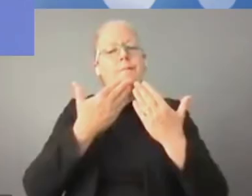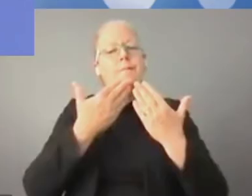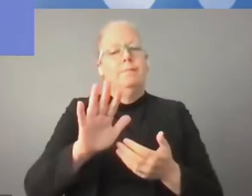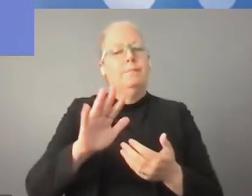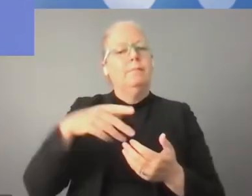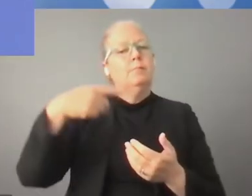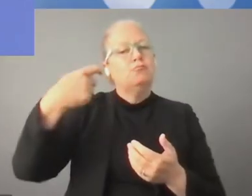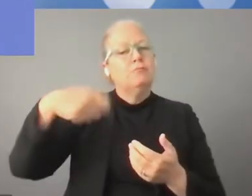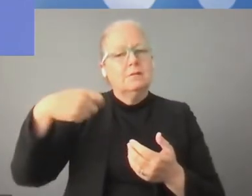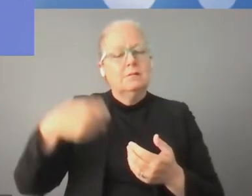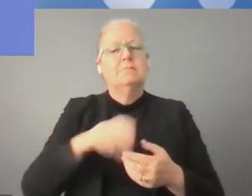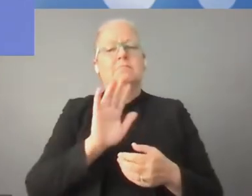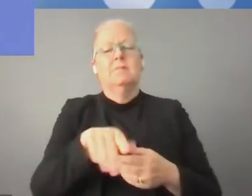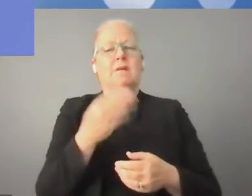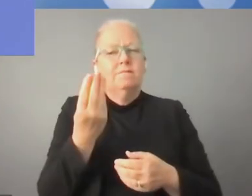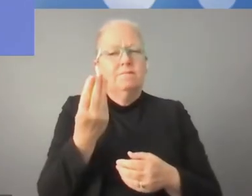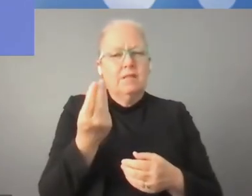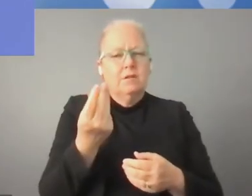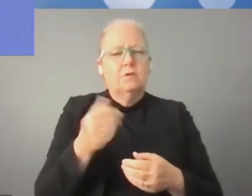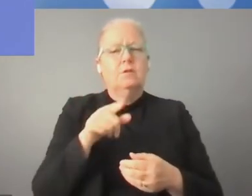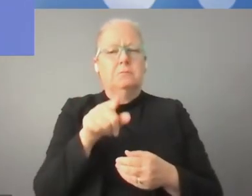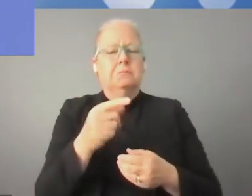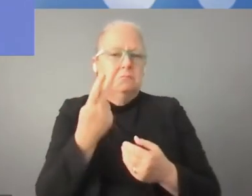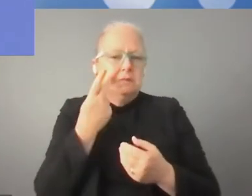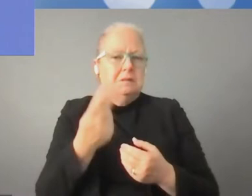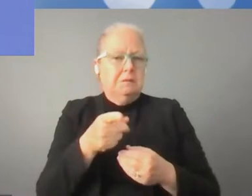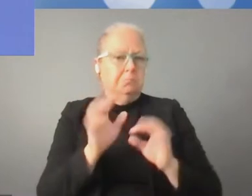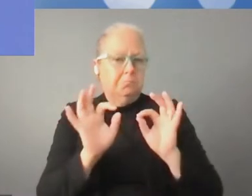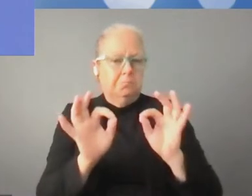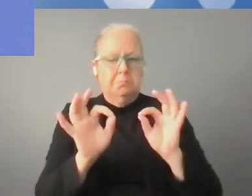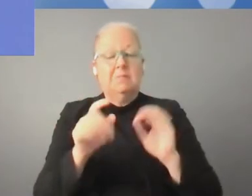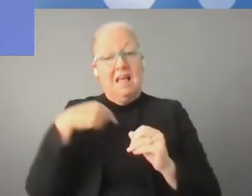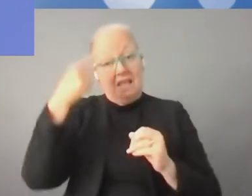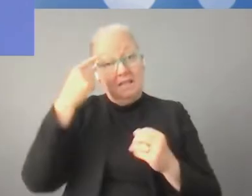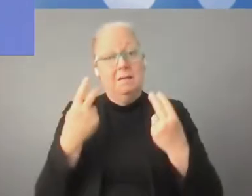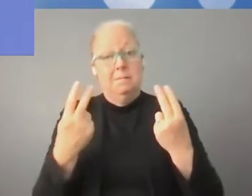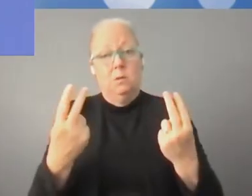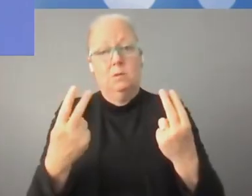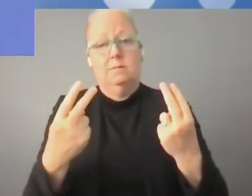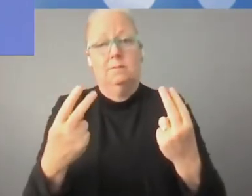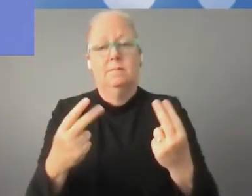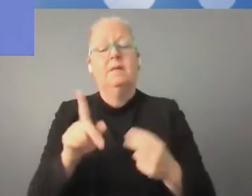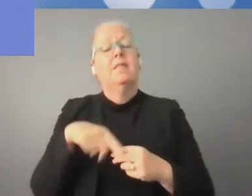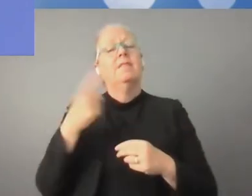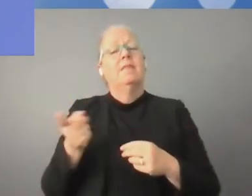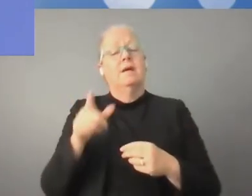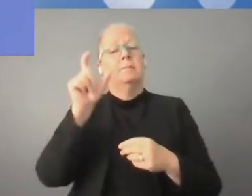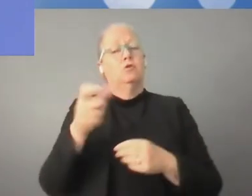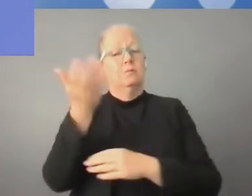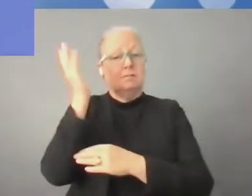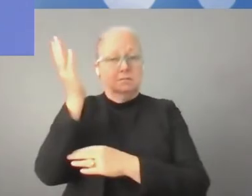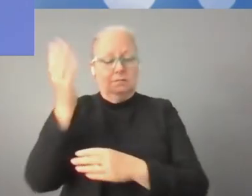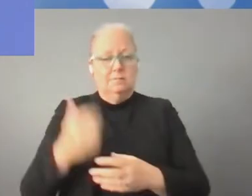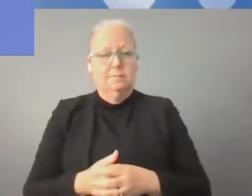Banku Inwestycyjnego. Porozmawialiśmy co nieco na temat finansowania i jeszcze do kwestii finansowania